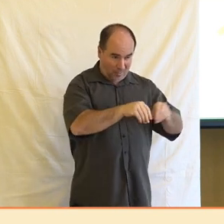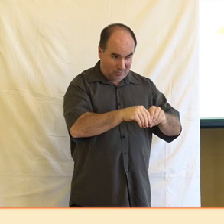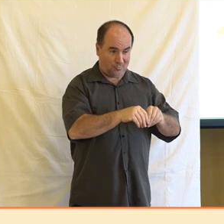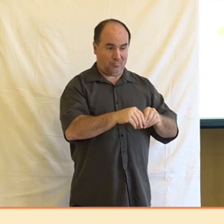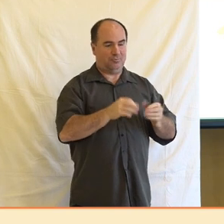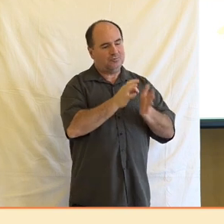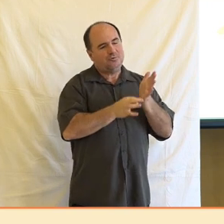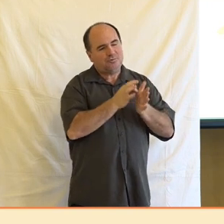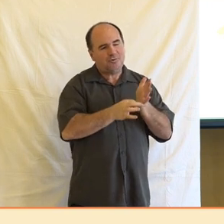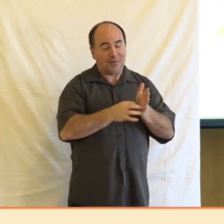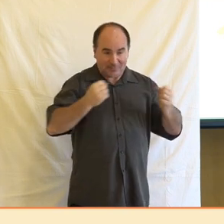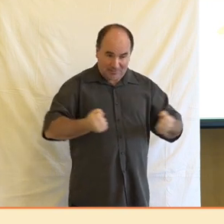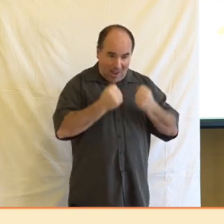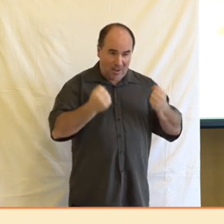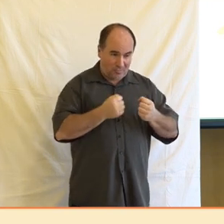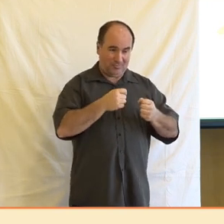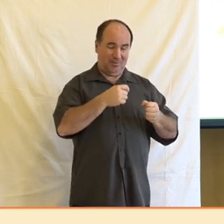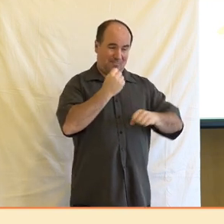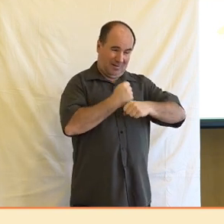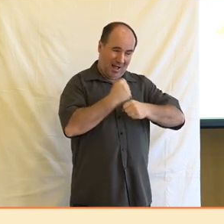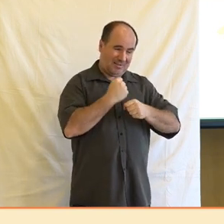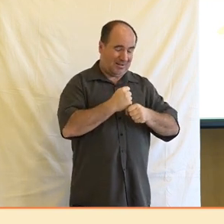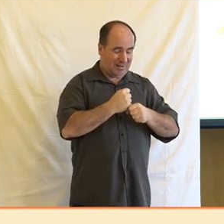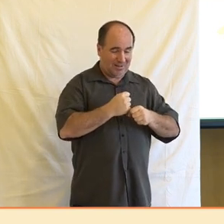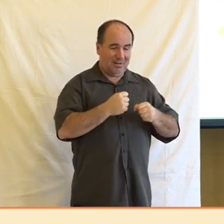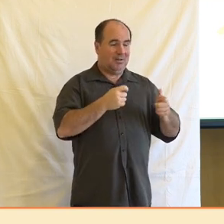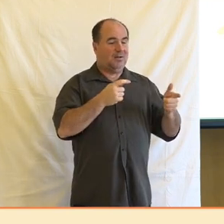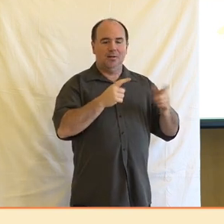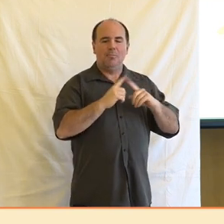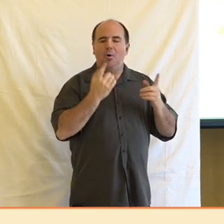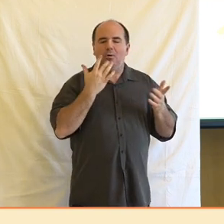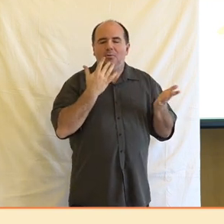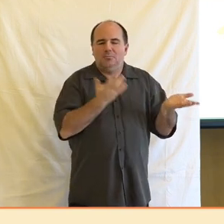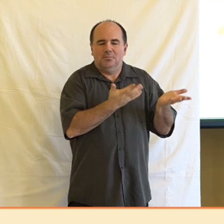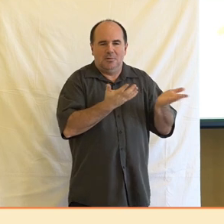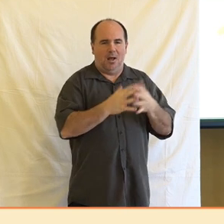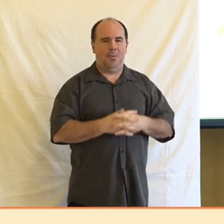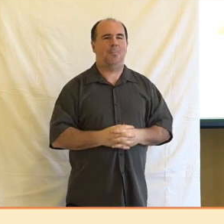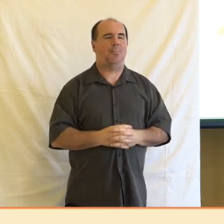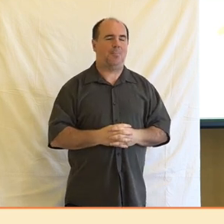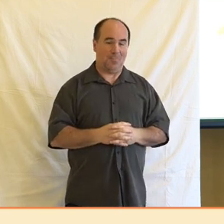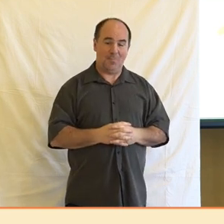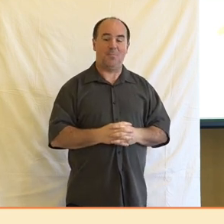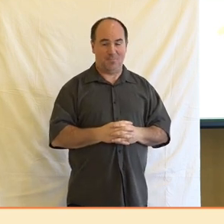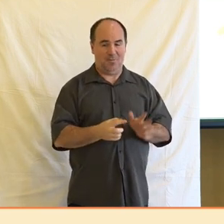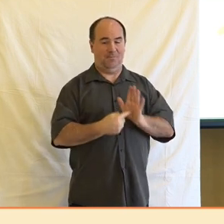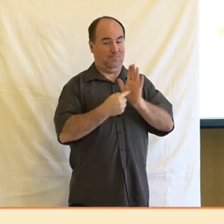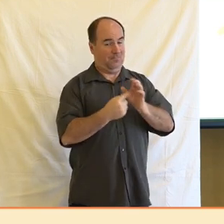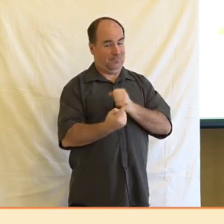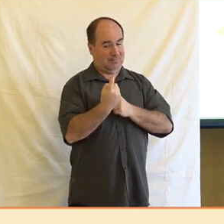i teda co do nějakých schopností, tak se ukázalo, že